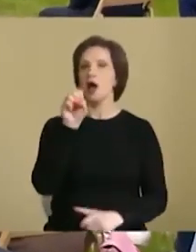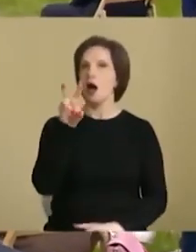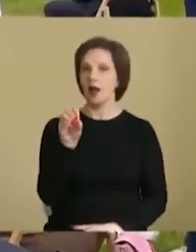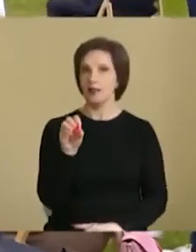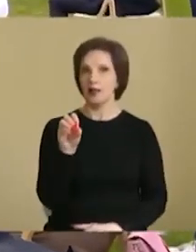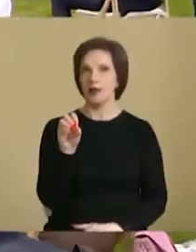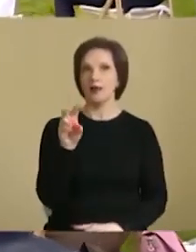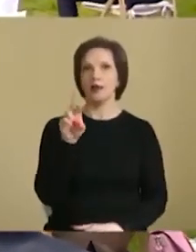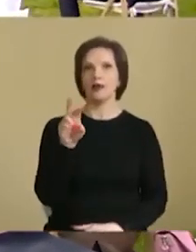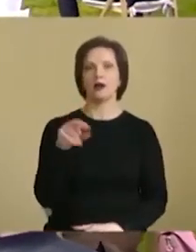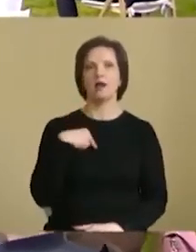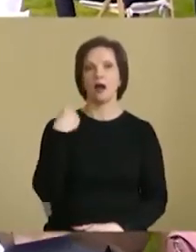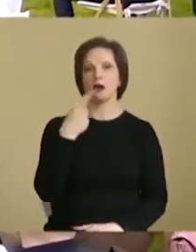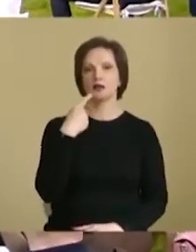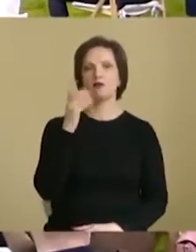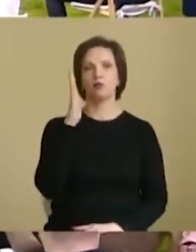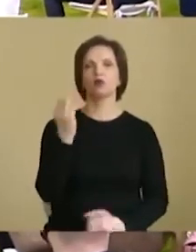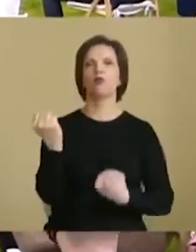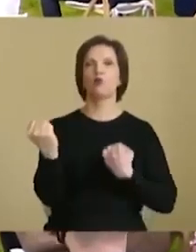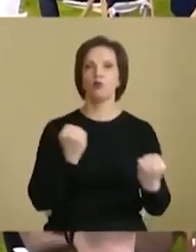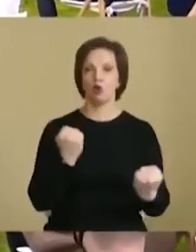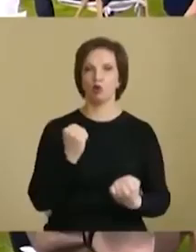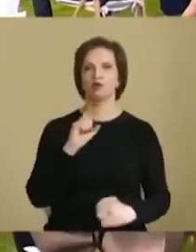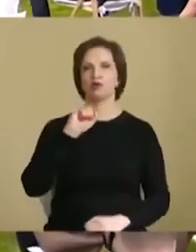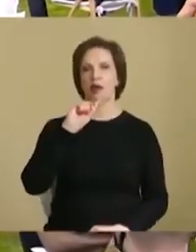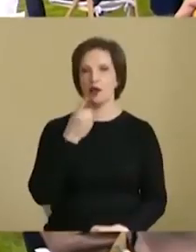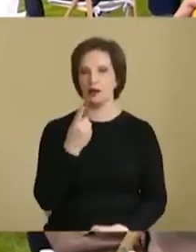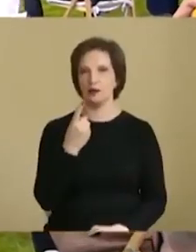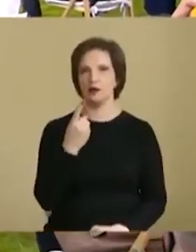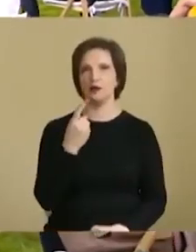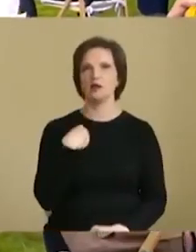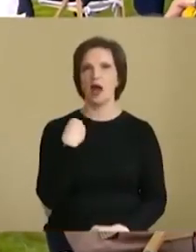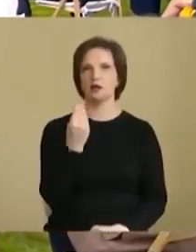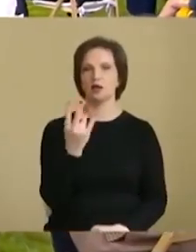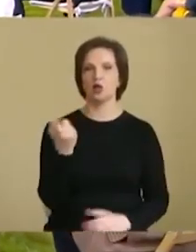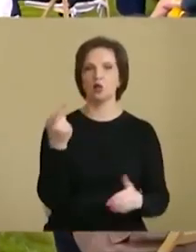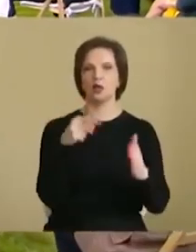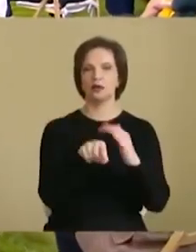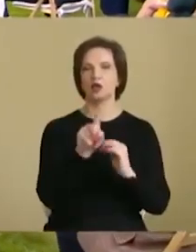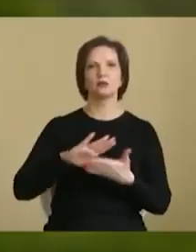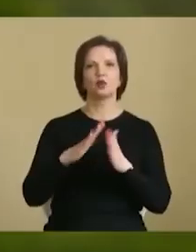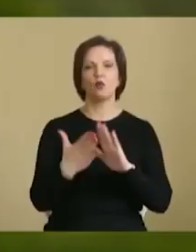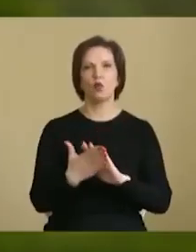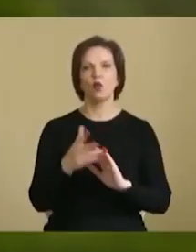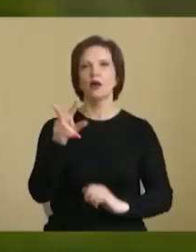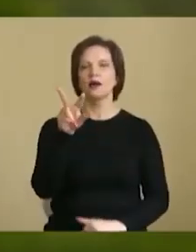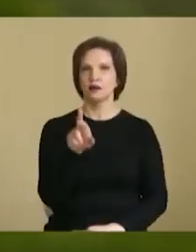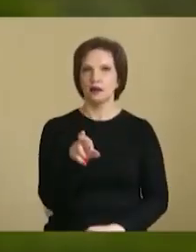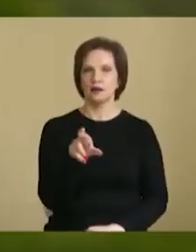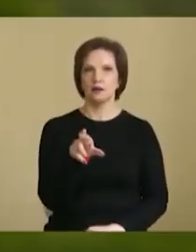як я вам і казав, ми будемо боротися. Рік я даю на те, що ми будемо боротися. Я